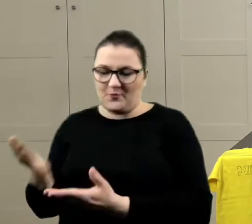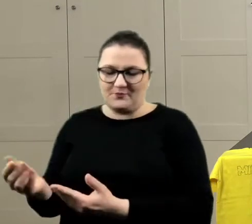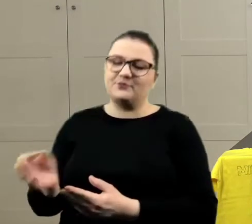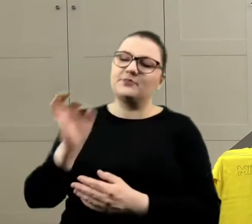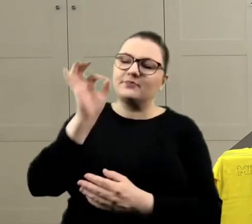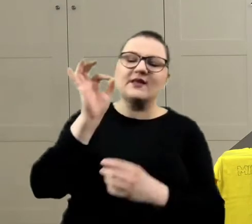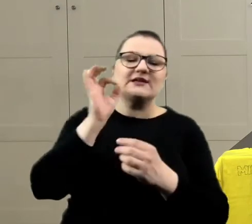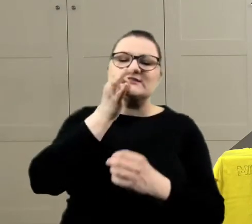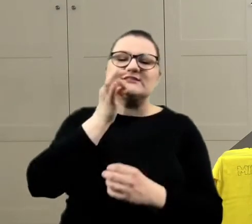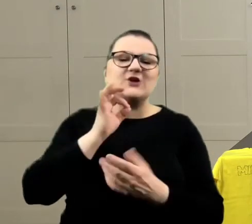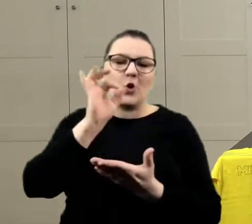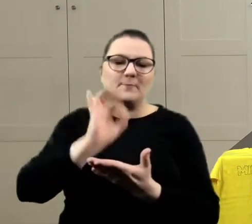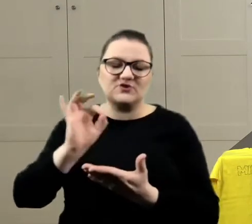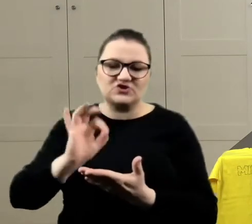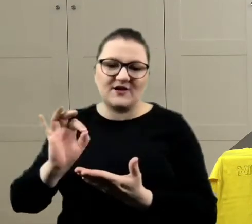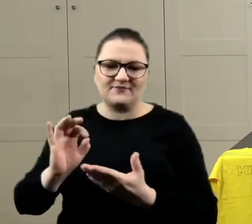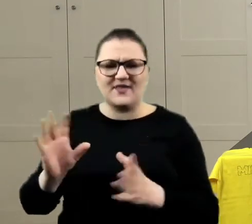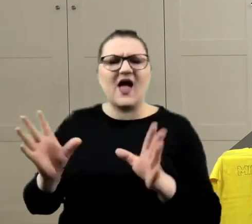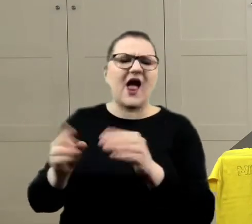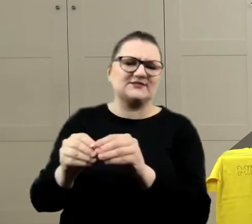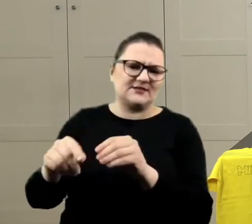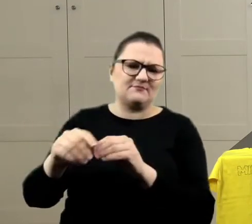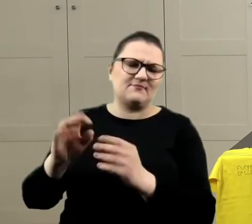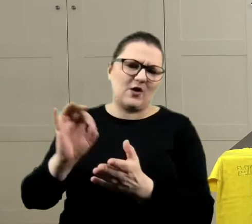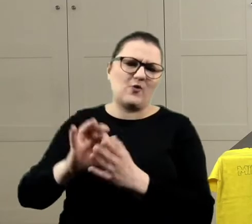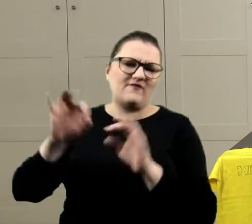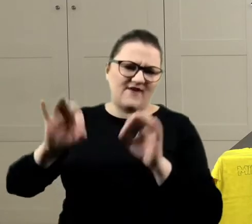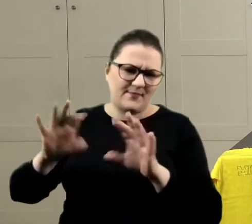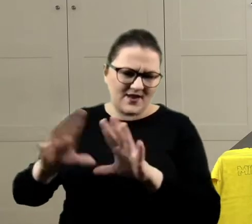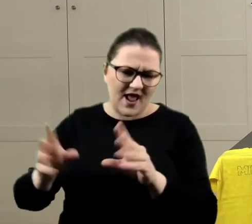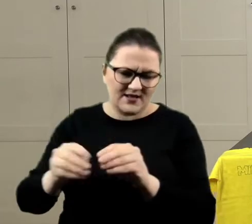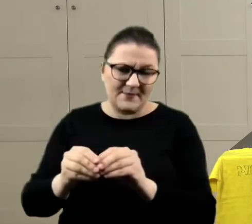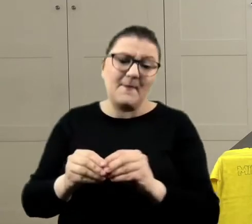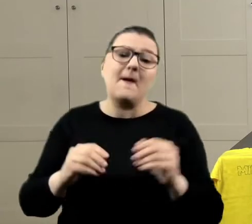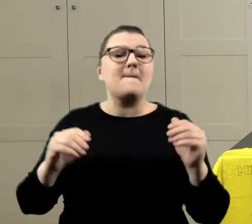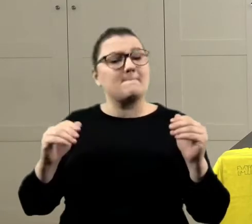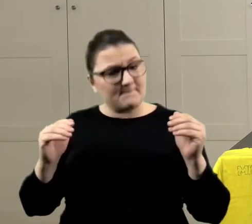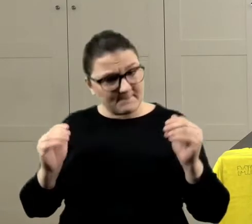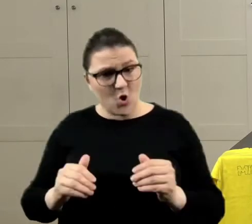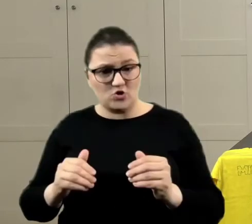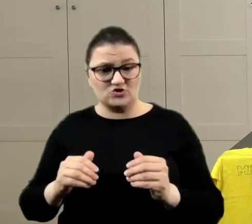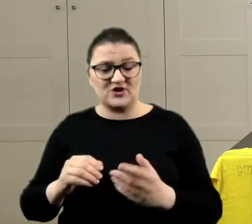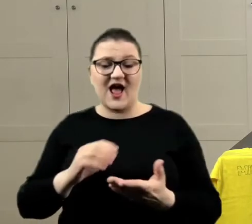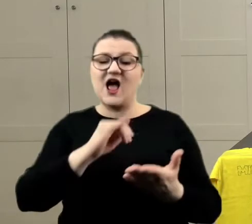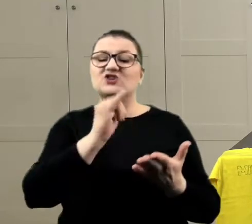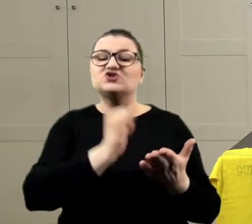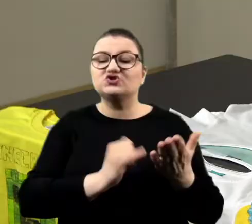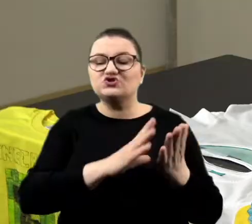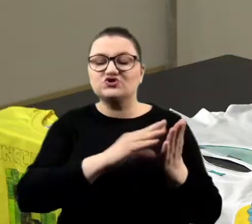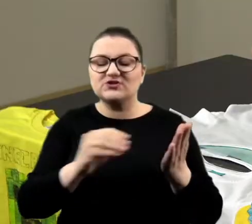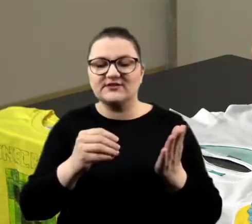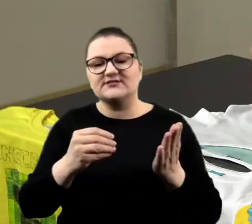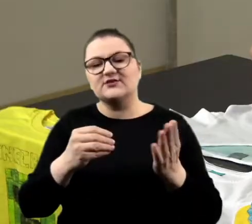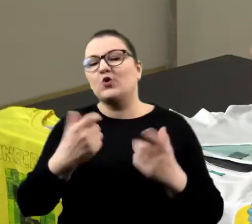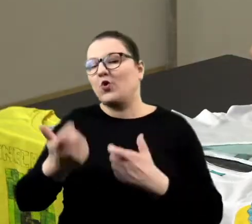cienkopis, który był razem akurat z tym kompletem farb. Można tutaj ten szkic robić, słuchajcie, teraz od